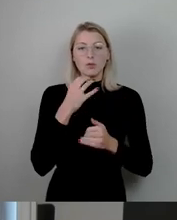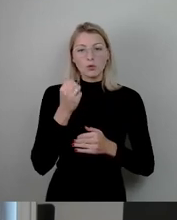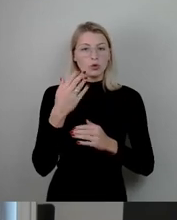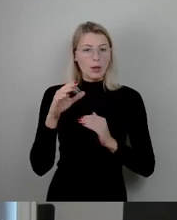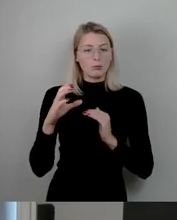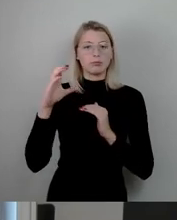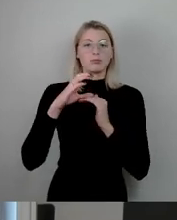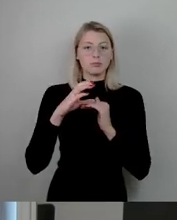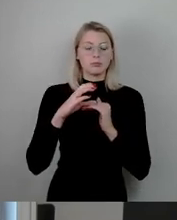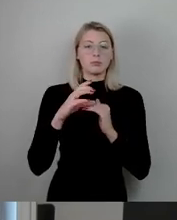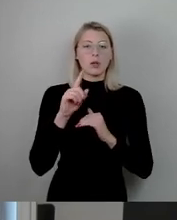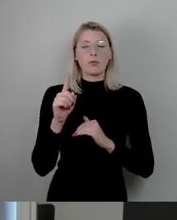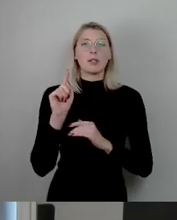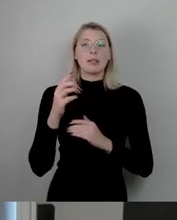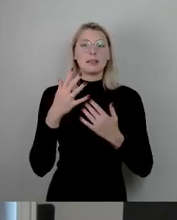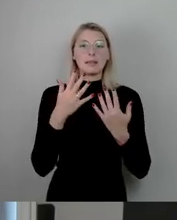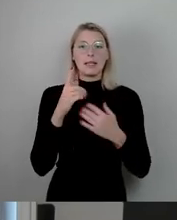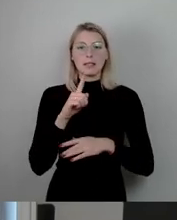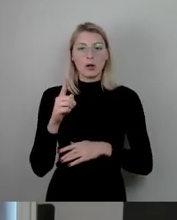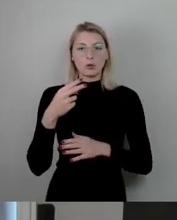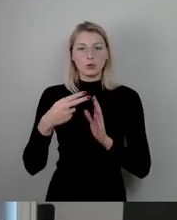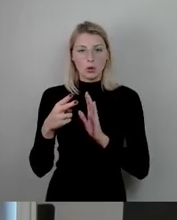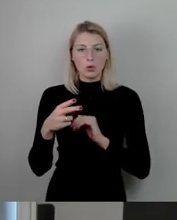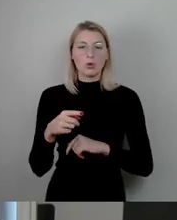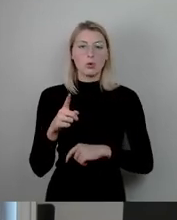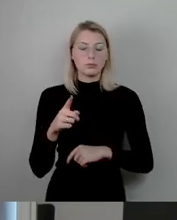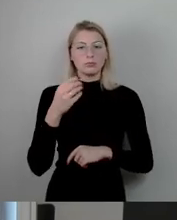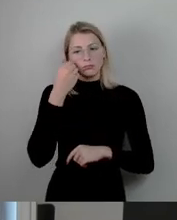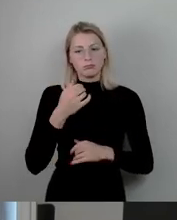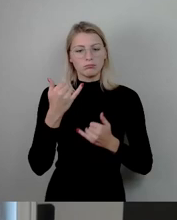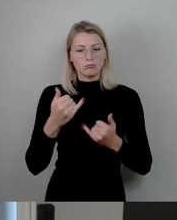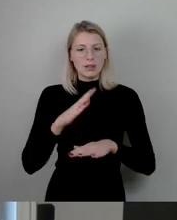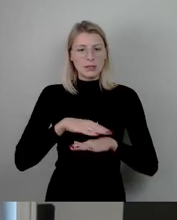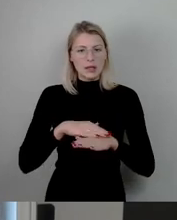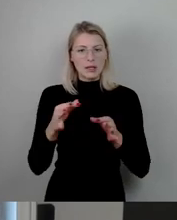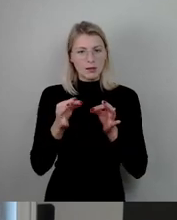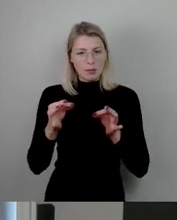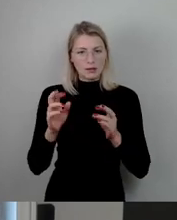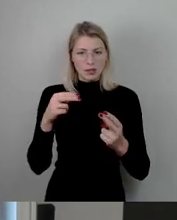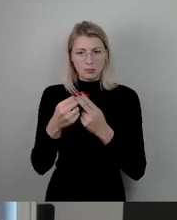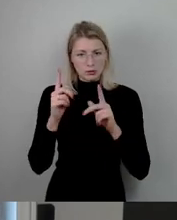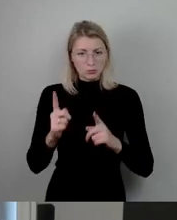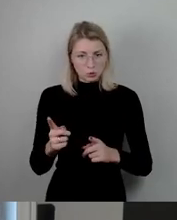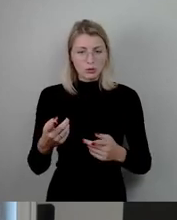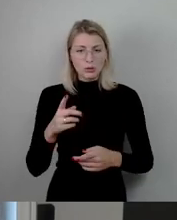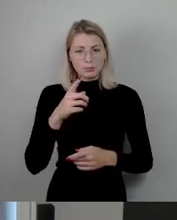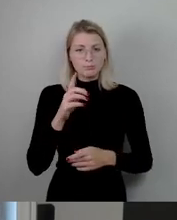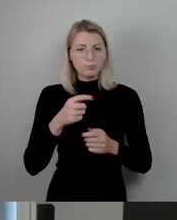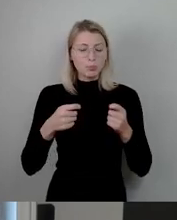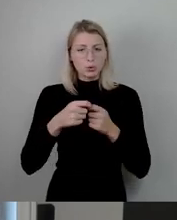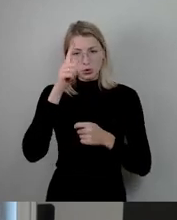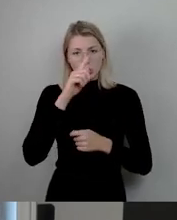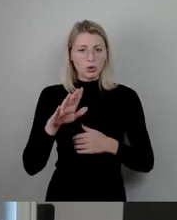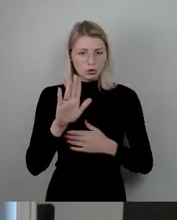Diese Erhöhung stellt eine durchaus zeitgemäße Anpassung im bundesdeutschen Vergleich dar. Aber am eindrücklichsten lässt sich die